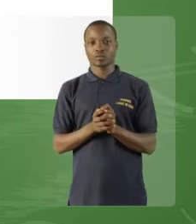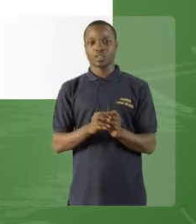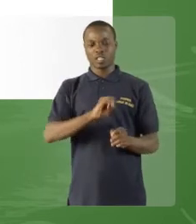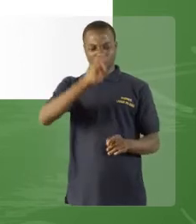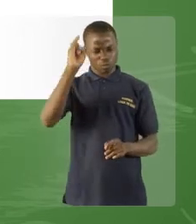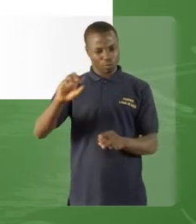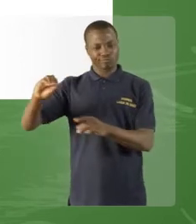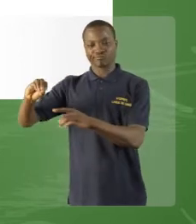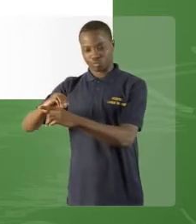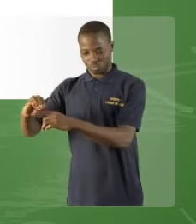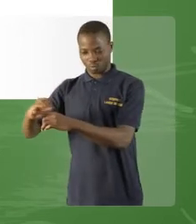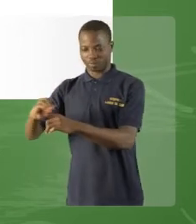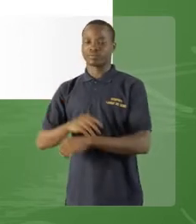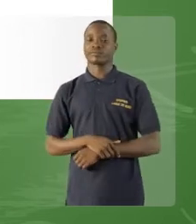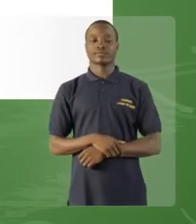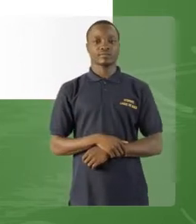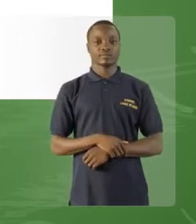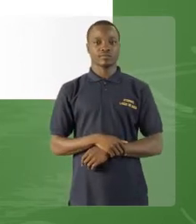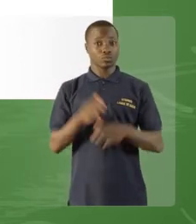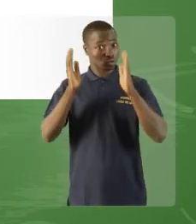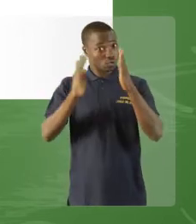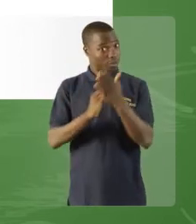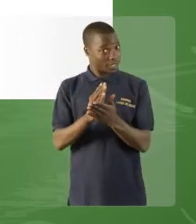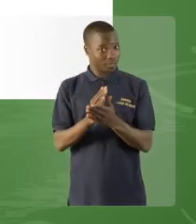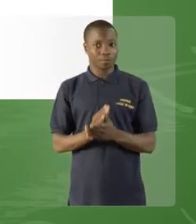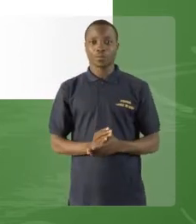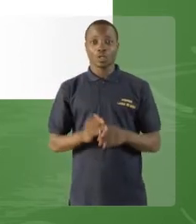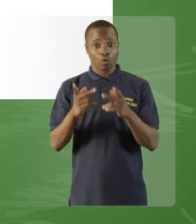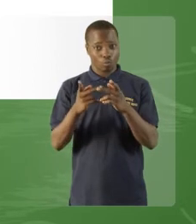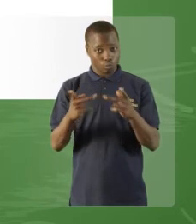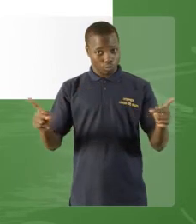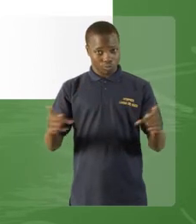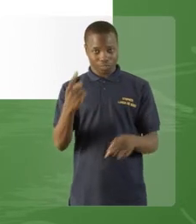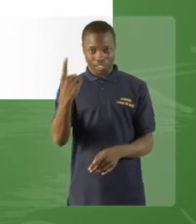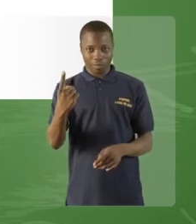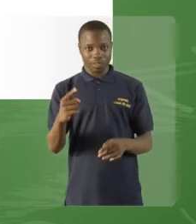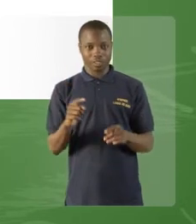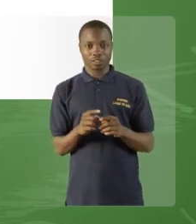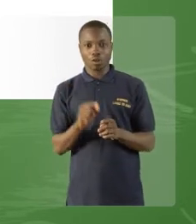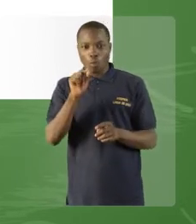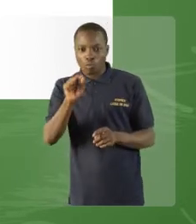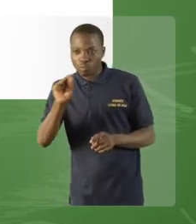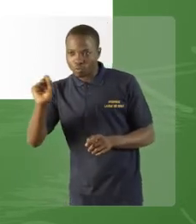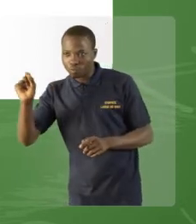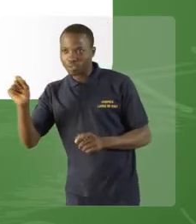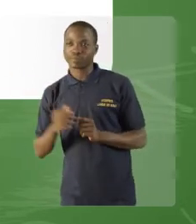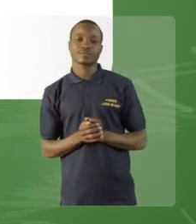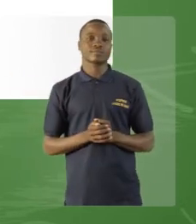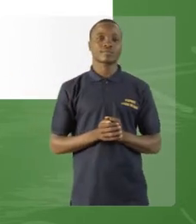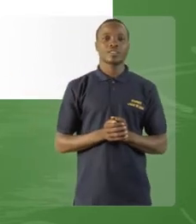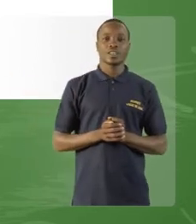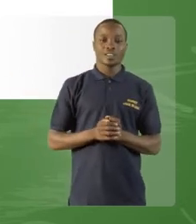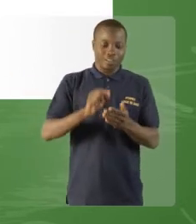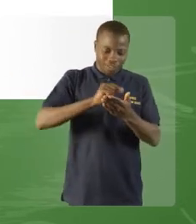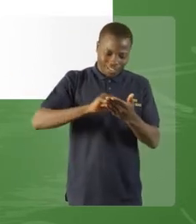Je lis la troisième phrase. « L'eau est un bien précieux, il faut